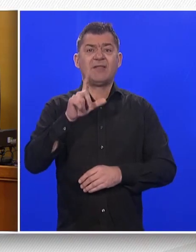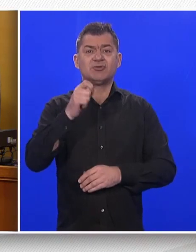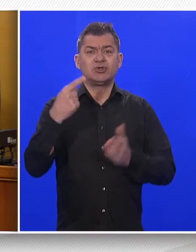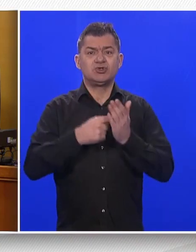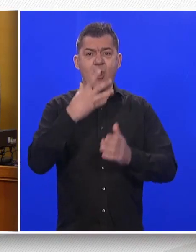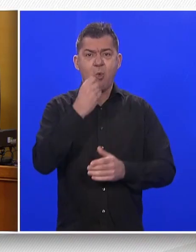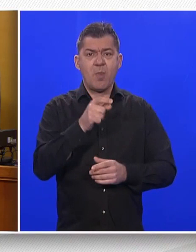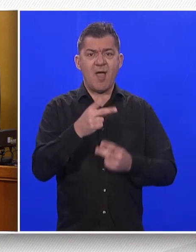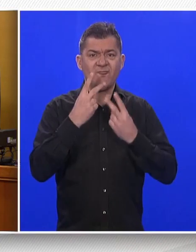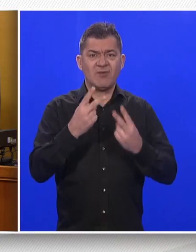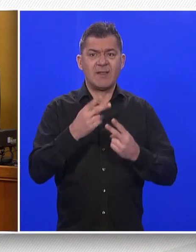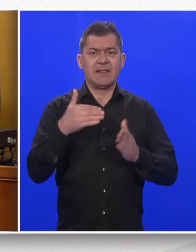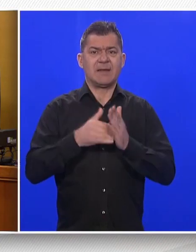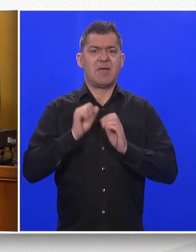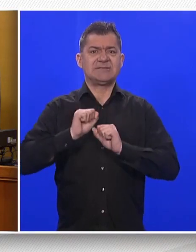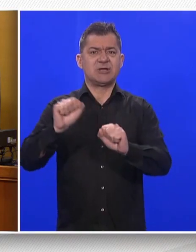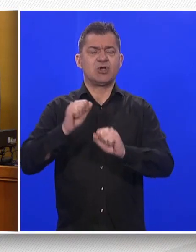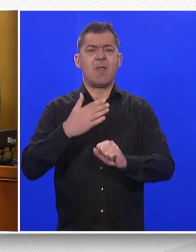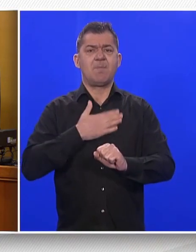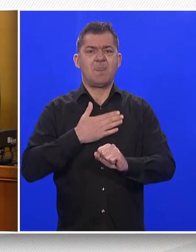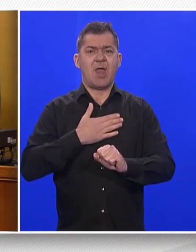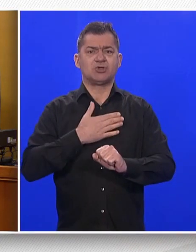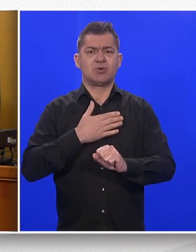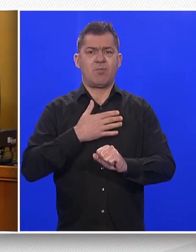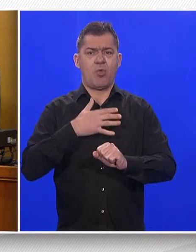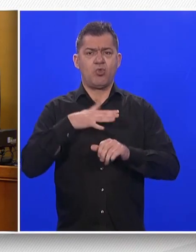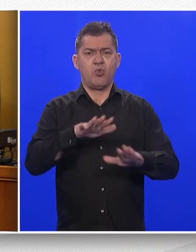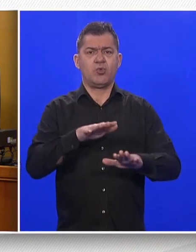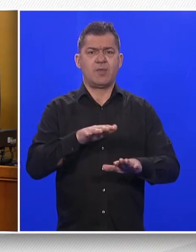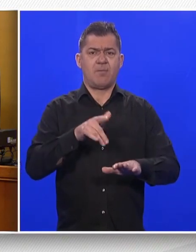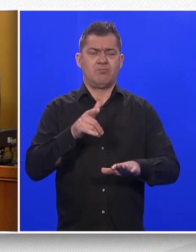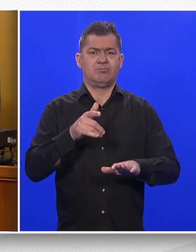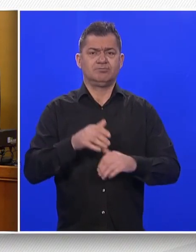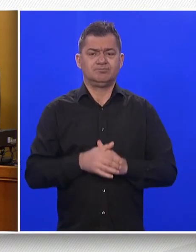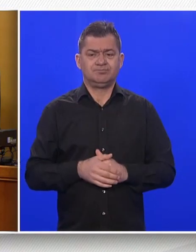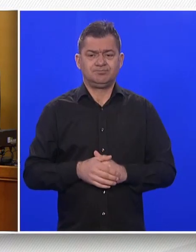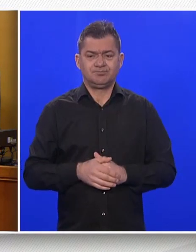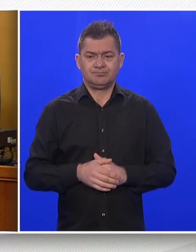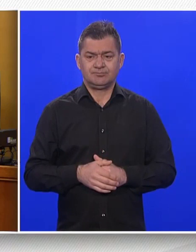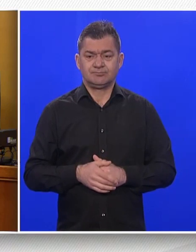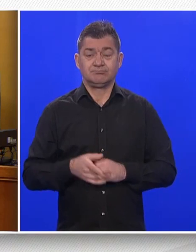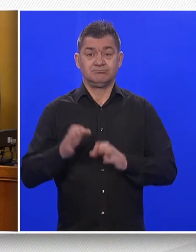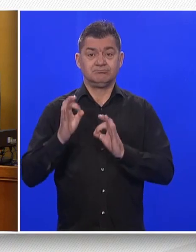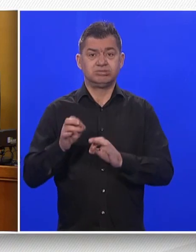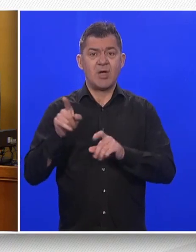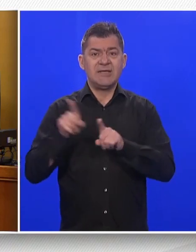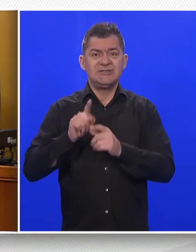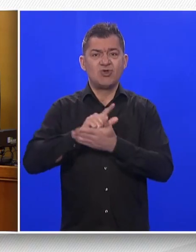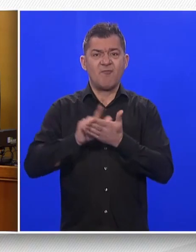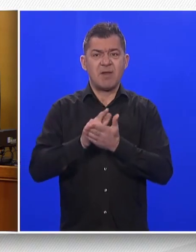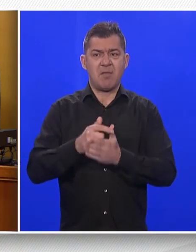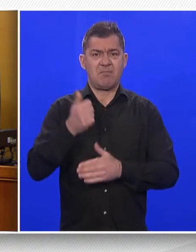i koja bi trebala zaštititi naše potrošače, u ovom slučaju građana. Dok u isto vrijeme, jedna